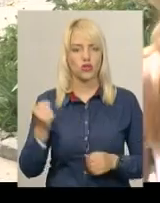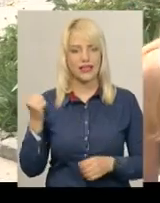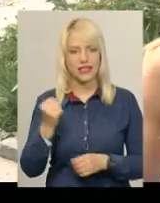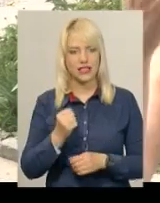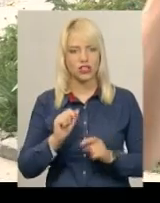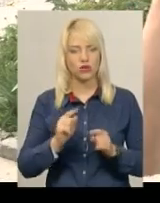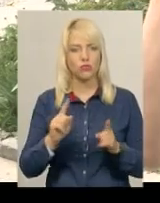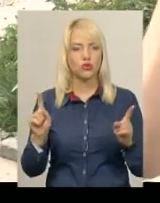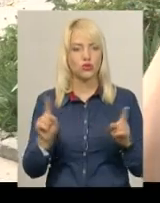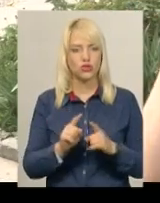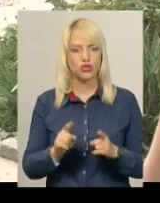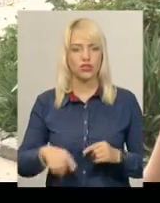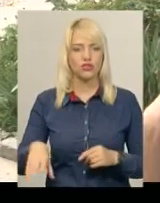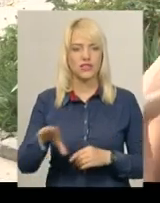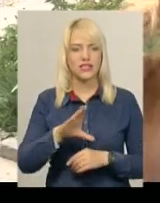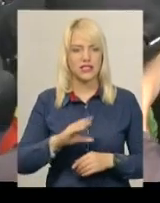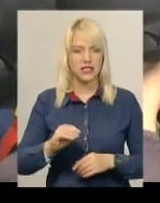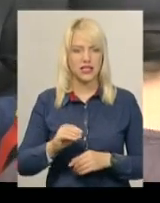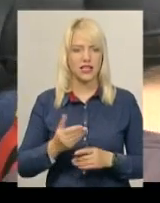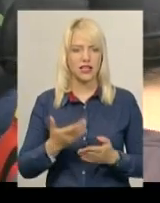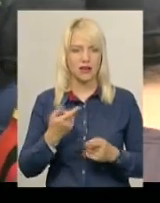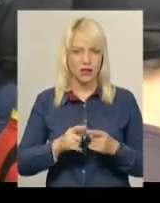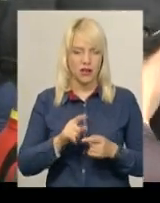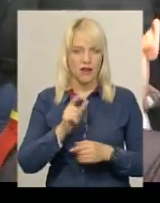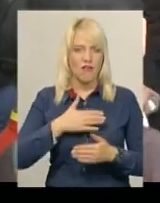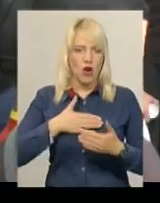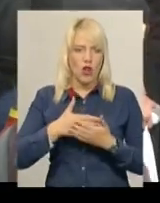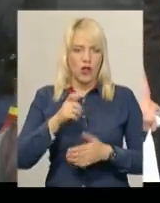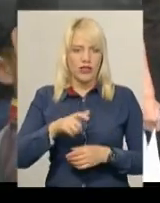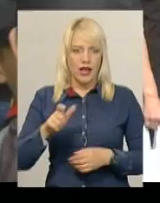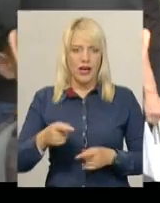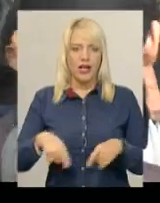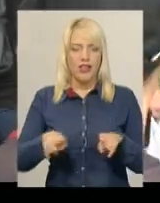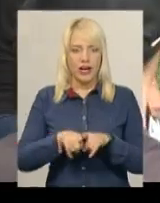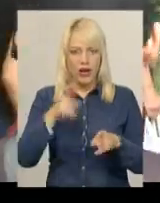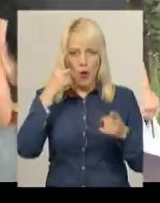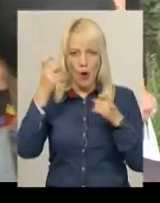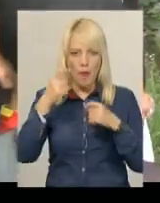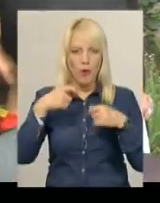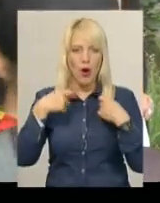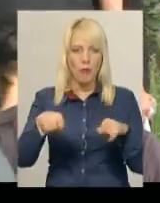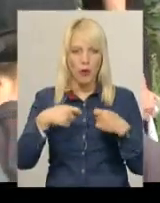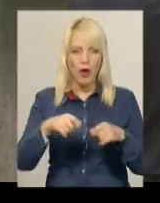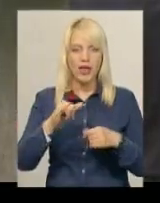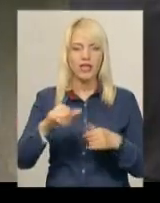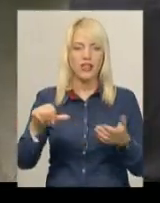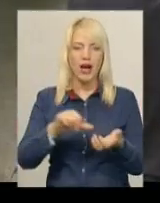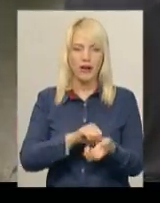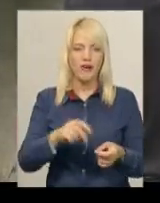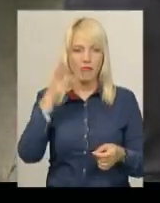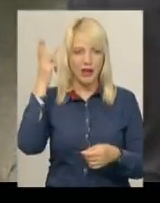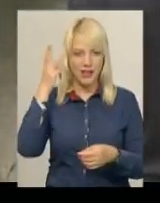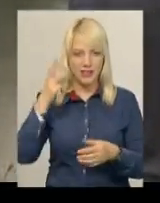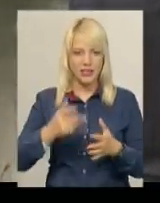відповідно. Тому що всі лектори – волонтери. Таких вуличних оголошень про продаж наркотиків у Хмельницькому побільшало, каже начальник